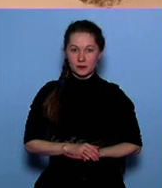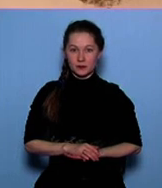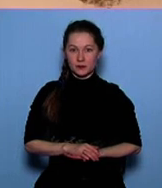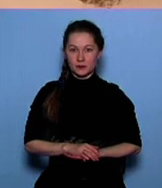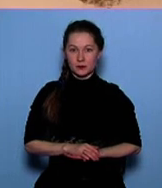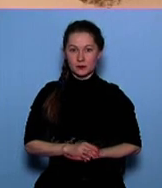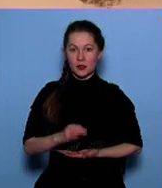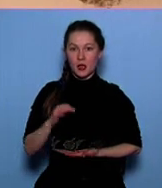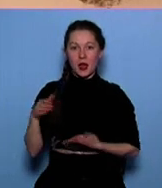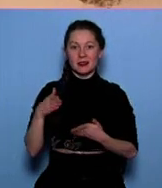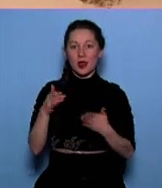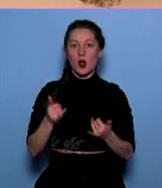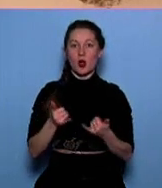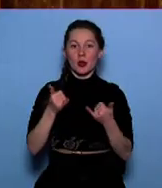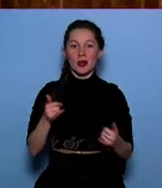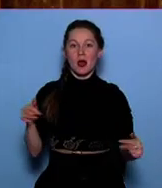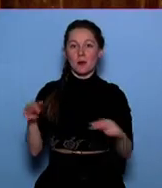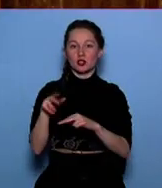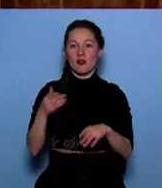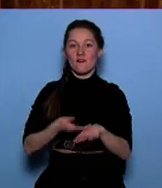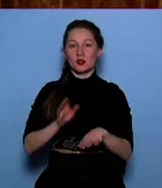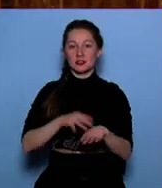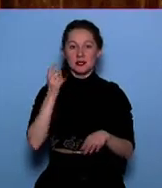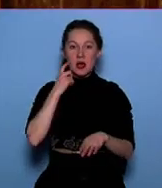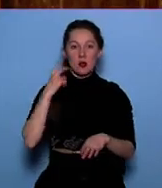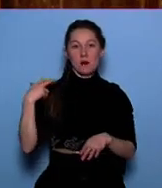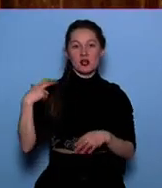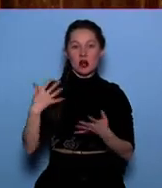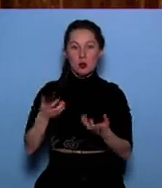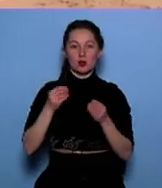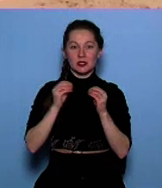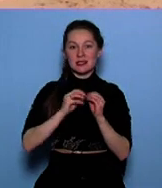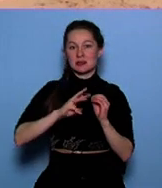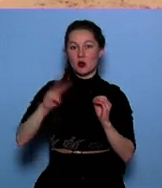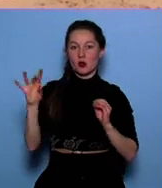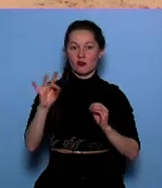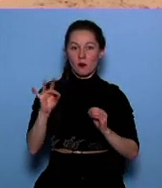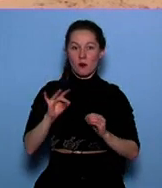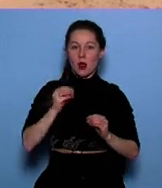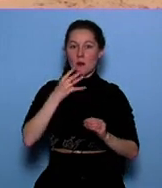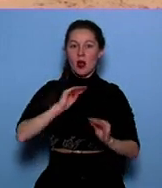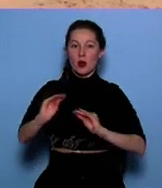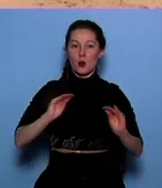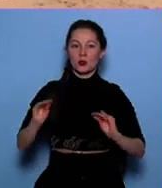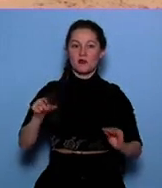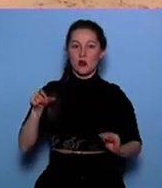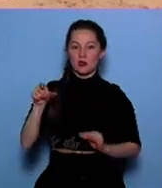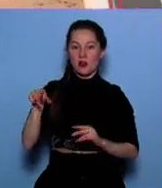Дорога для пешеходов. Воткинск. Сарапул и Можга получат по 10 миллионов рублей на благоустройство тротуаров.